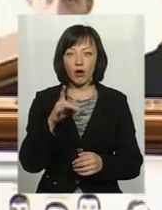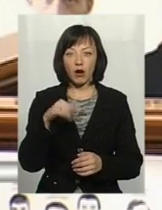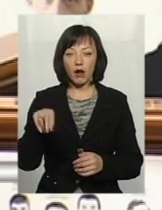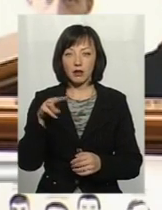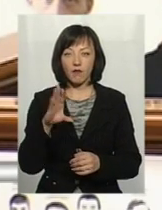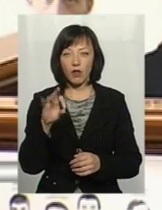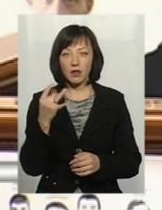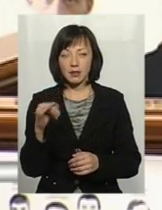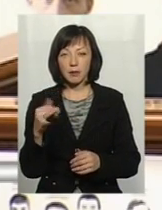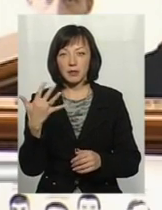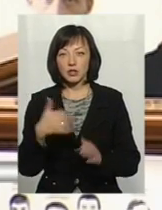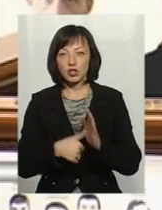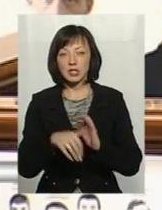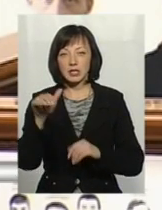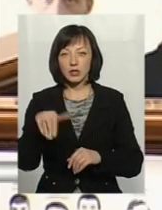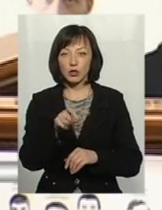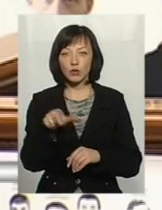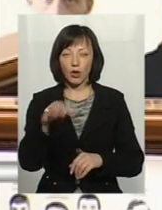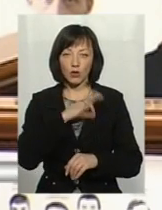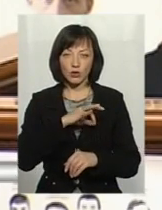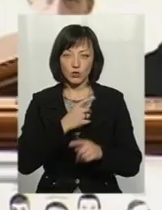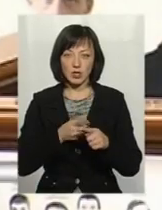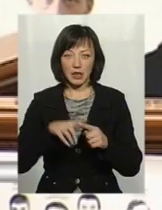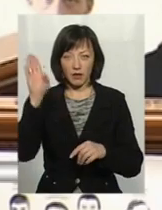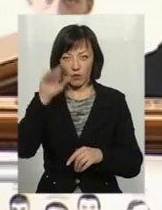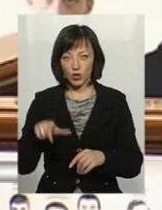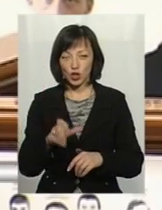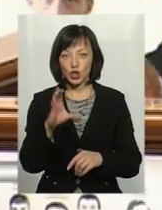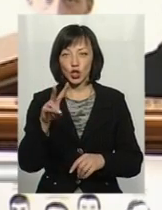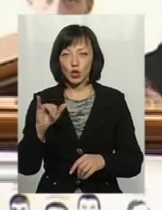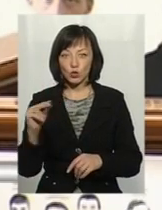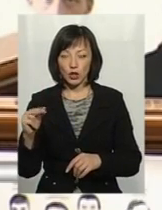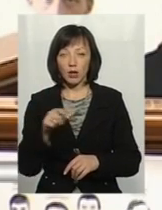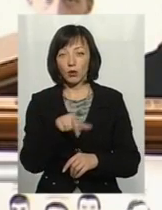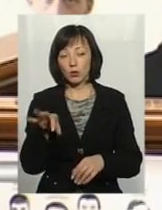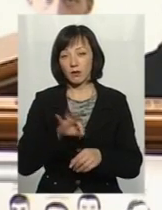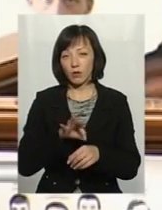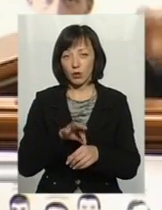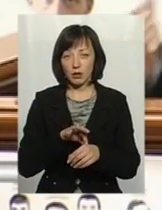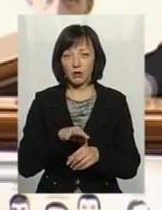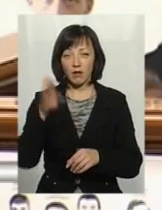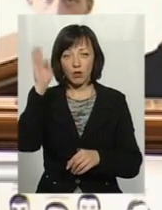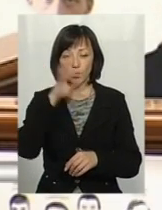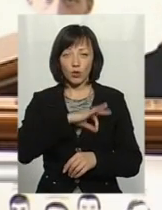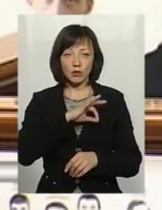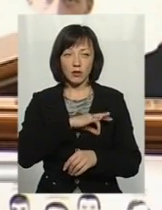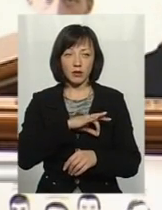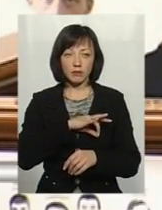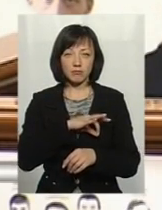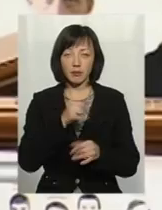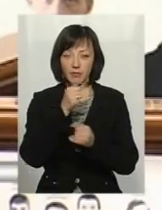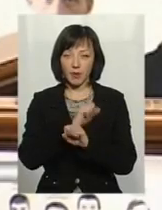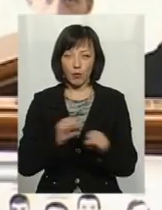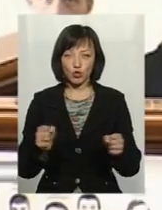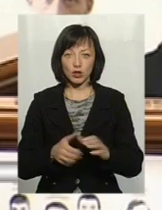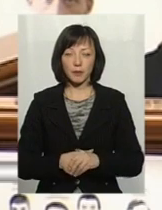людей також користуються водою з річкої Случ. Люди хворіють. Водою користуватися не